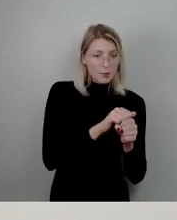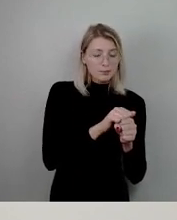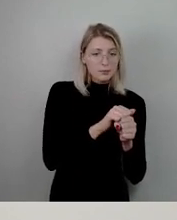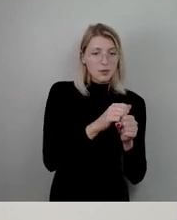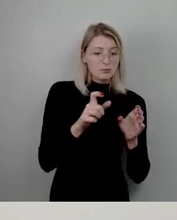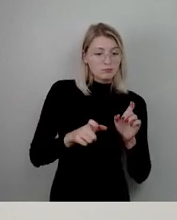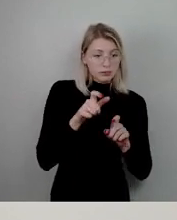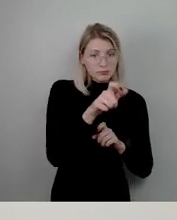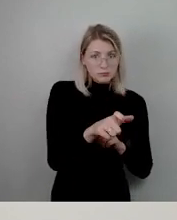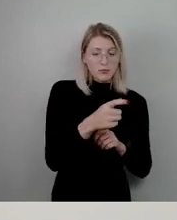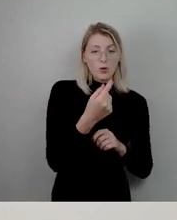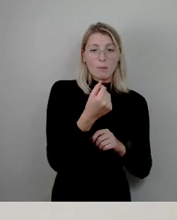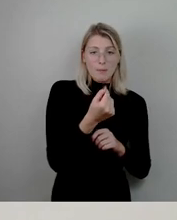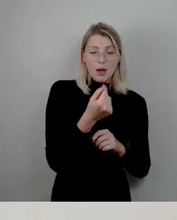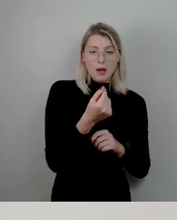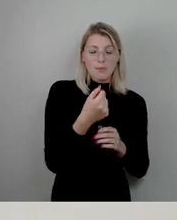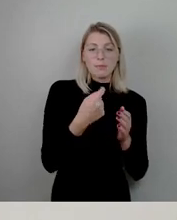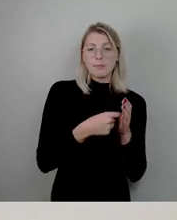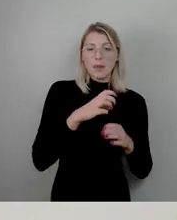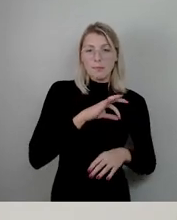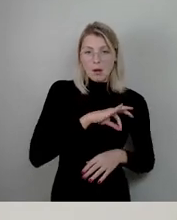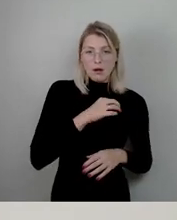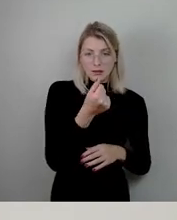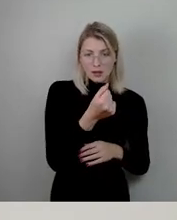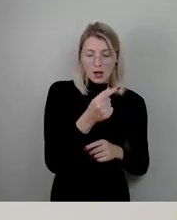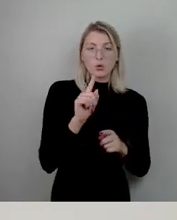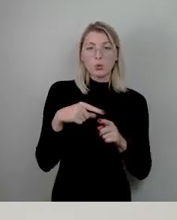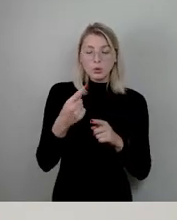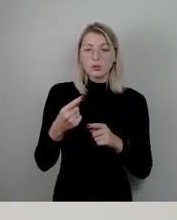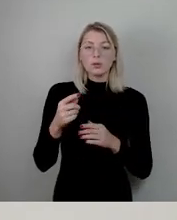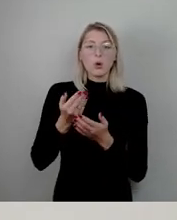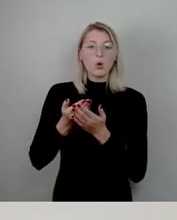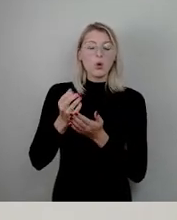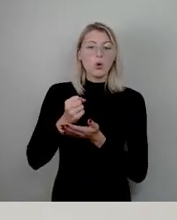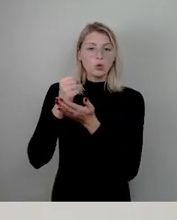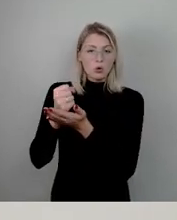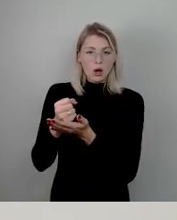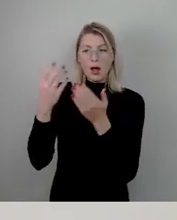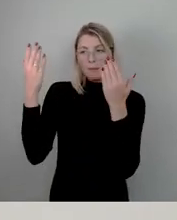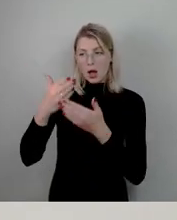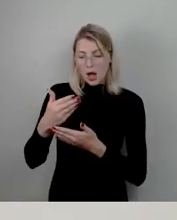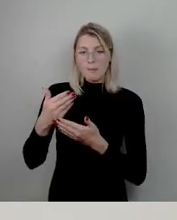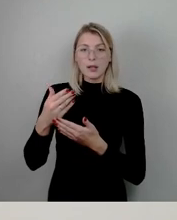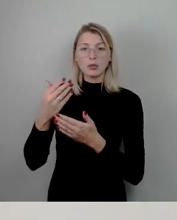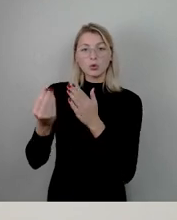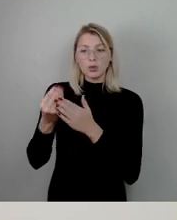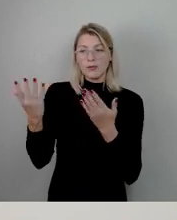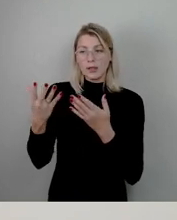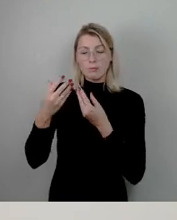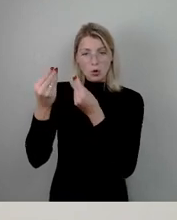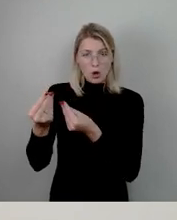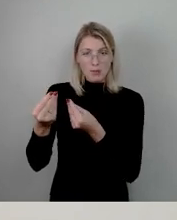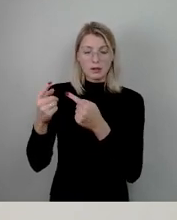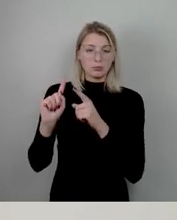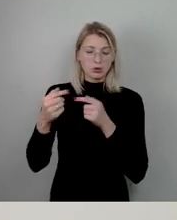für die Preisgelder und das Honorar für die Künstler an dem Abend der Preisverleihung und weitere Kosten, die in anderen